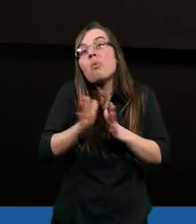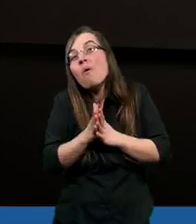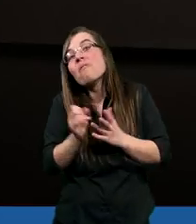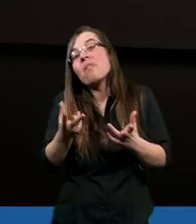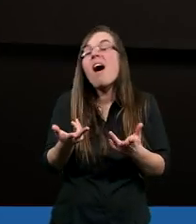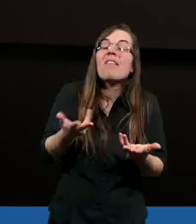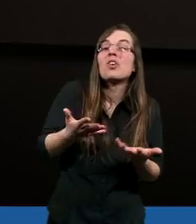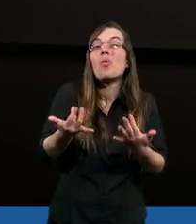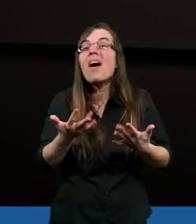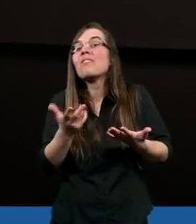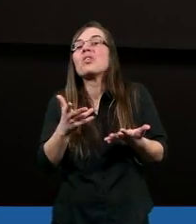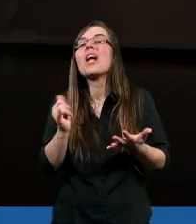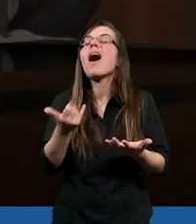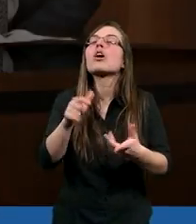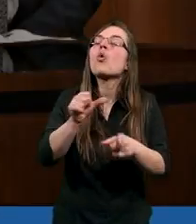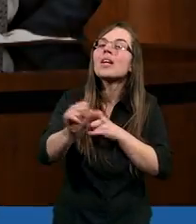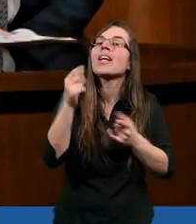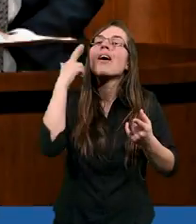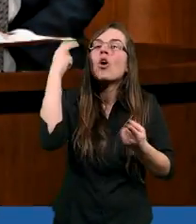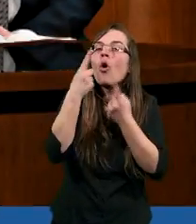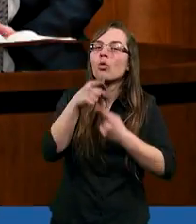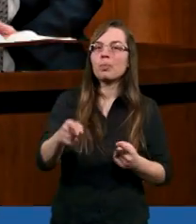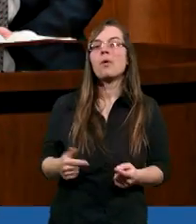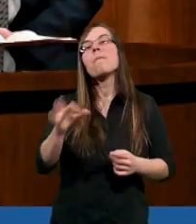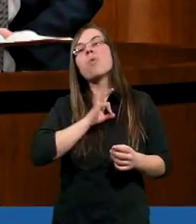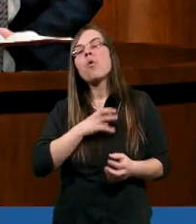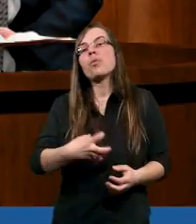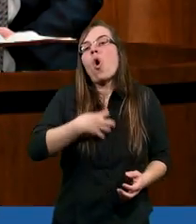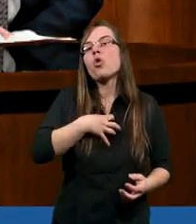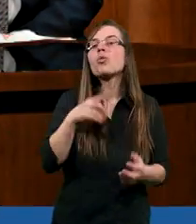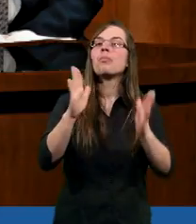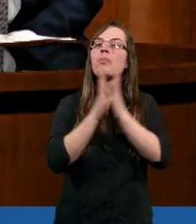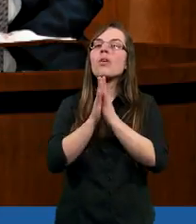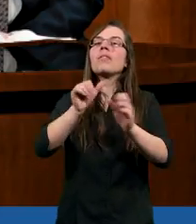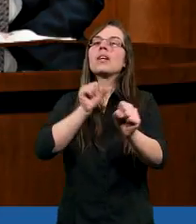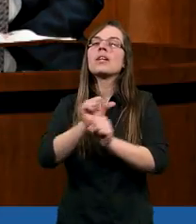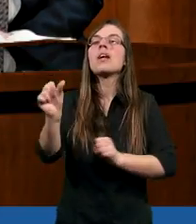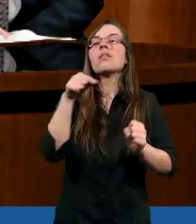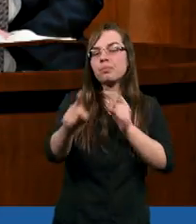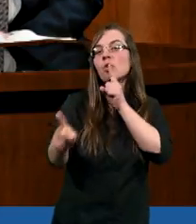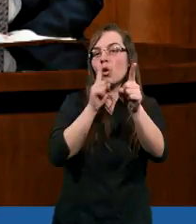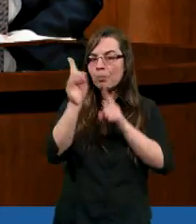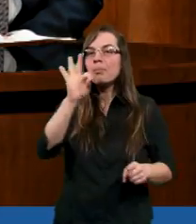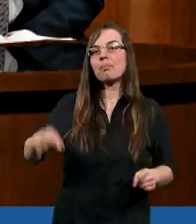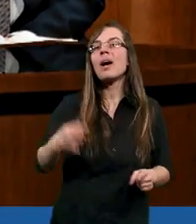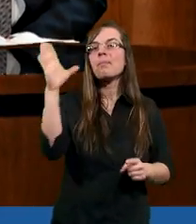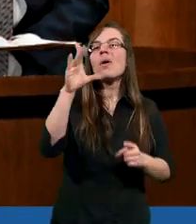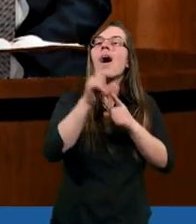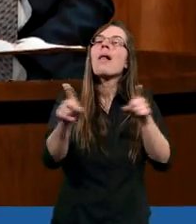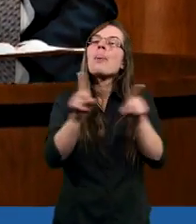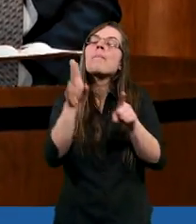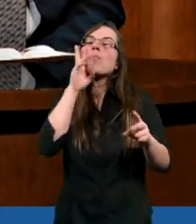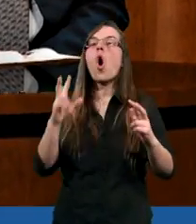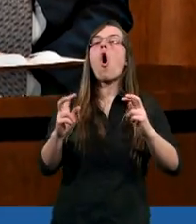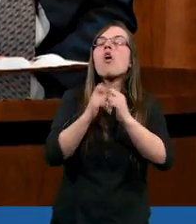czy jest tu jakaś trudność? W moim odczuciu modlitwa jest oczywiście rozmową z Panem Bogiem, ale to jest także